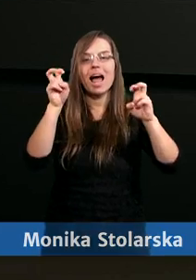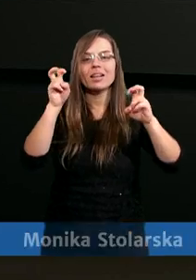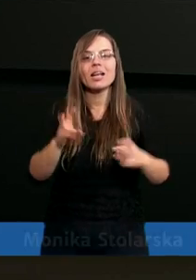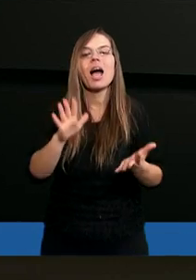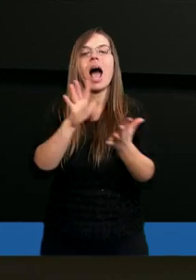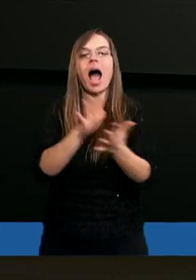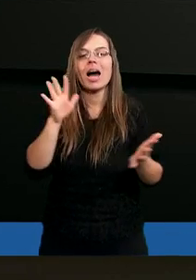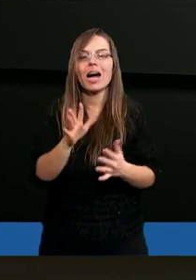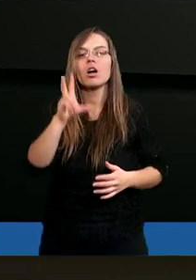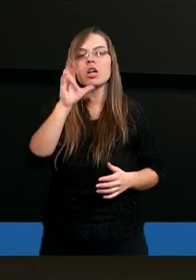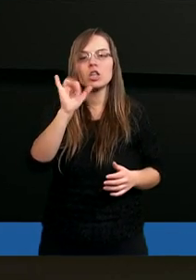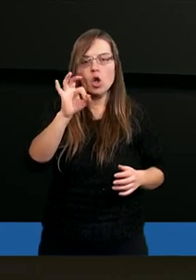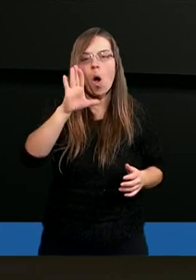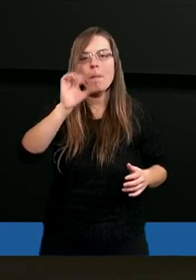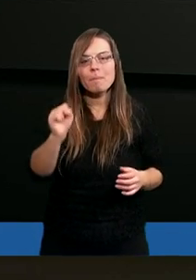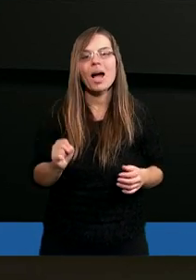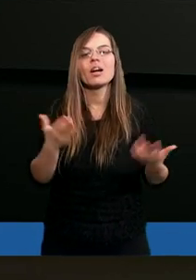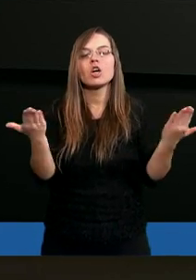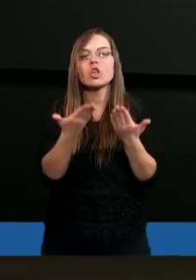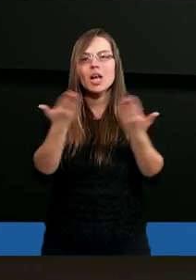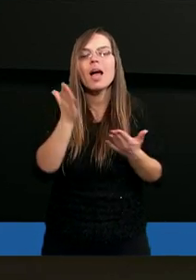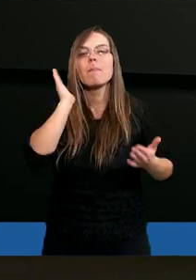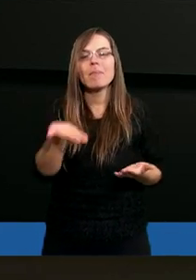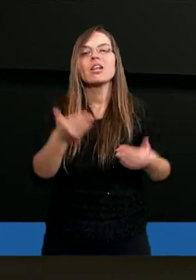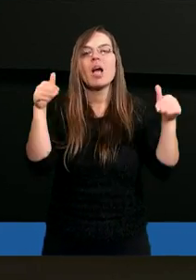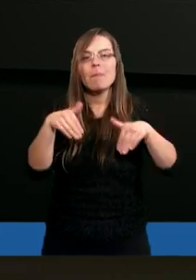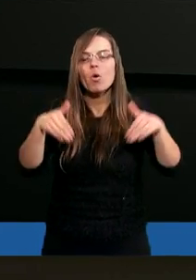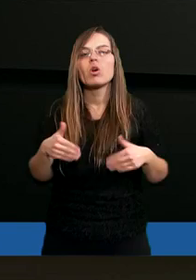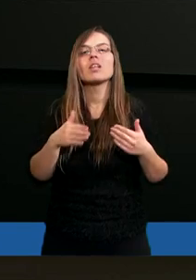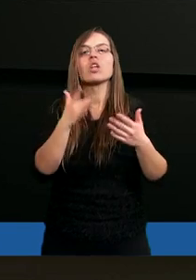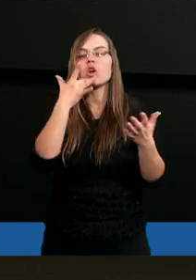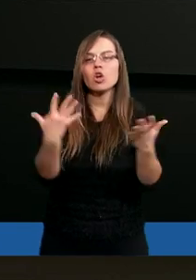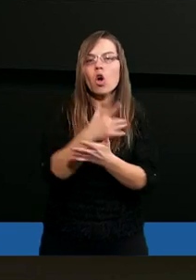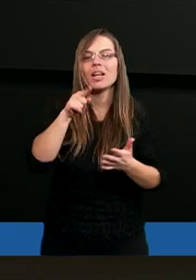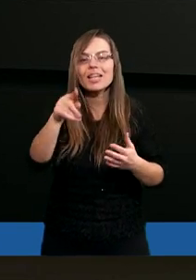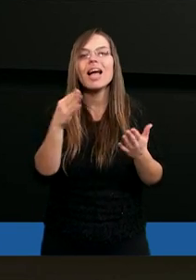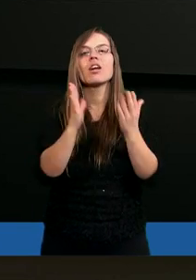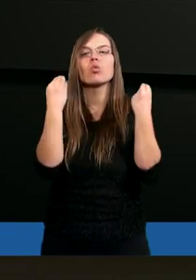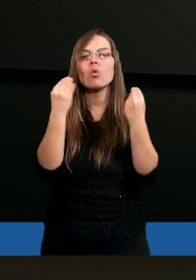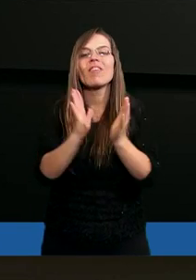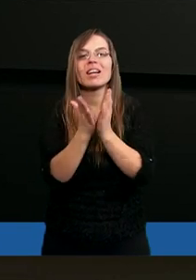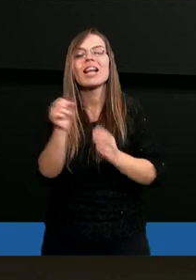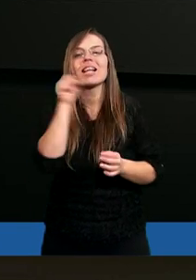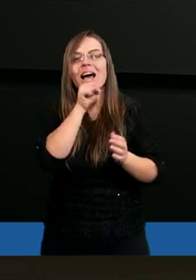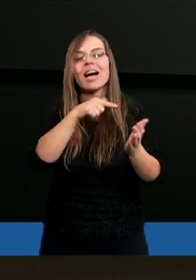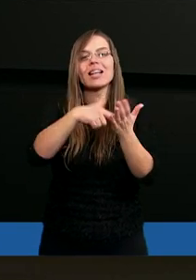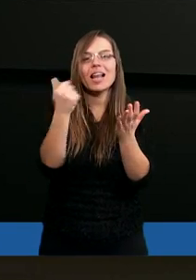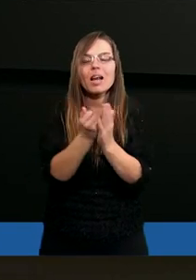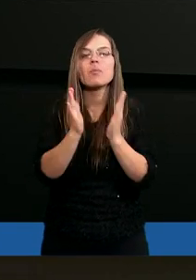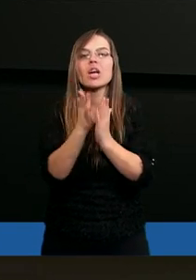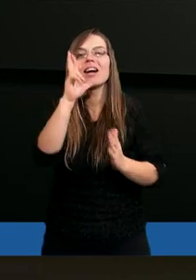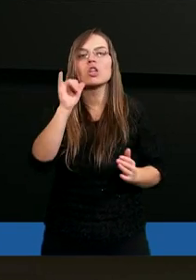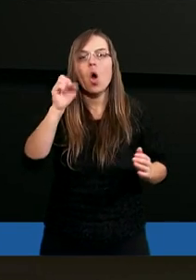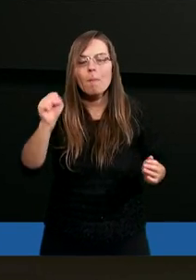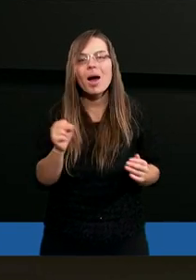zatytułowane Charakter Hioba, gdzie będziemy mogli, korzystając z tej cudownej księgi Starego Testamentu,